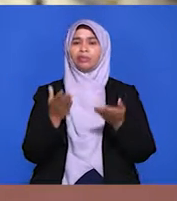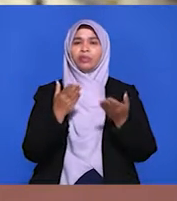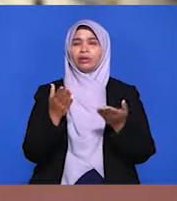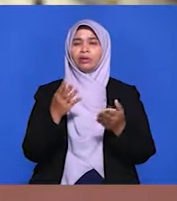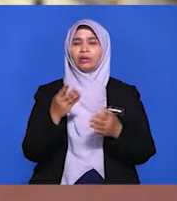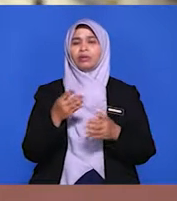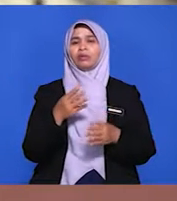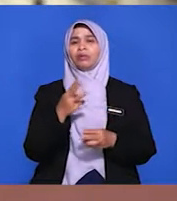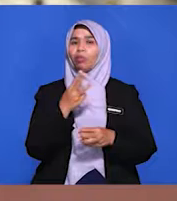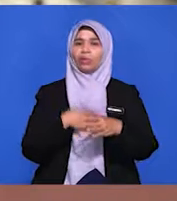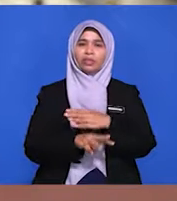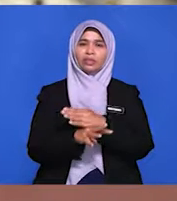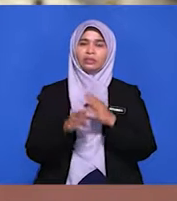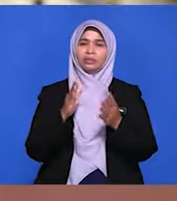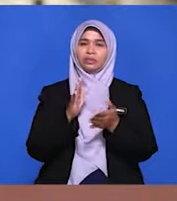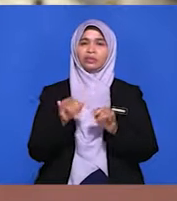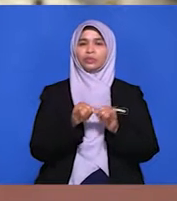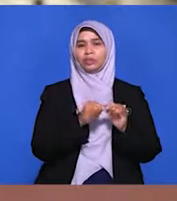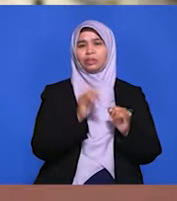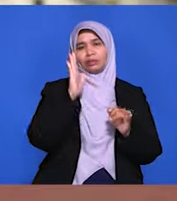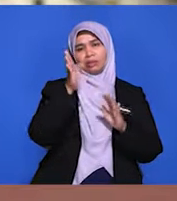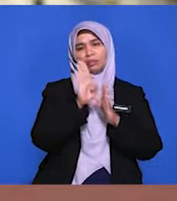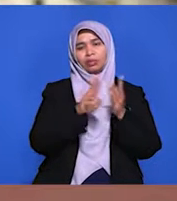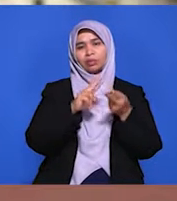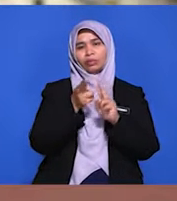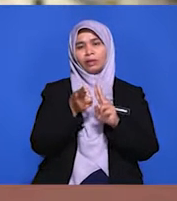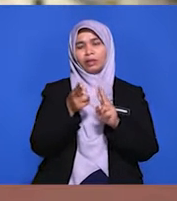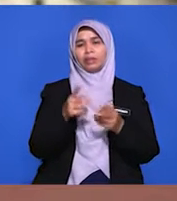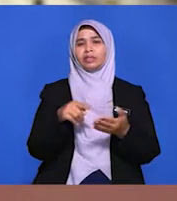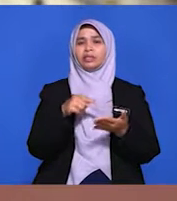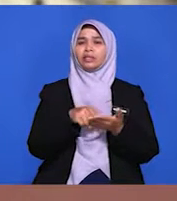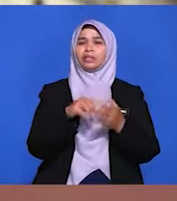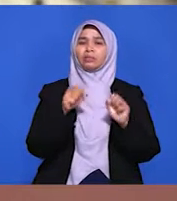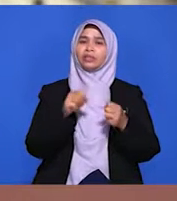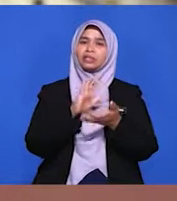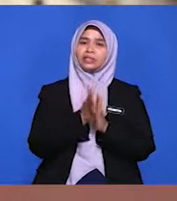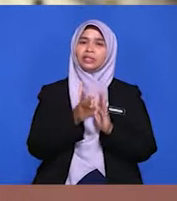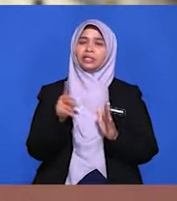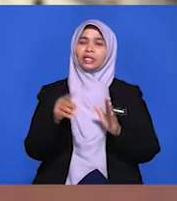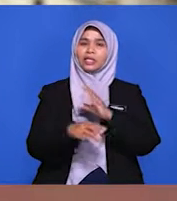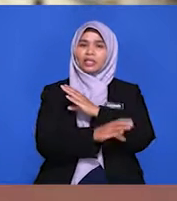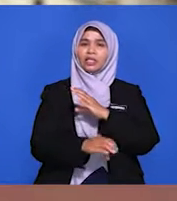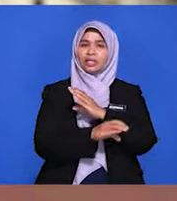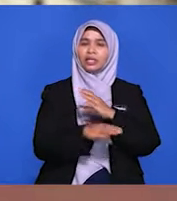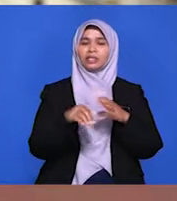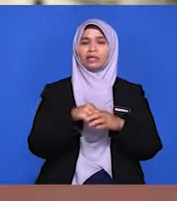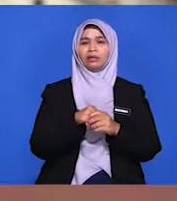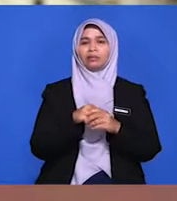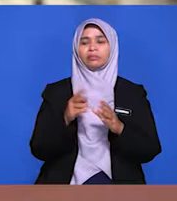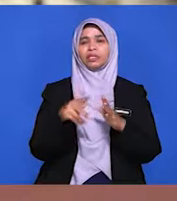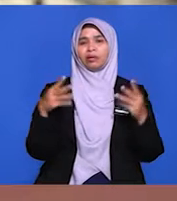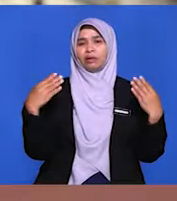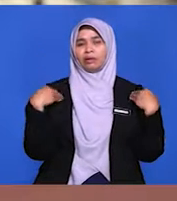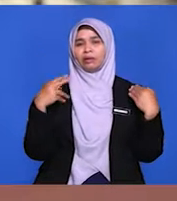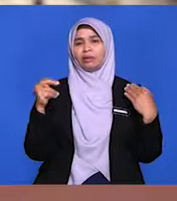wawasan dasar luar mereka turut berubah berbanding sebelumnya. Hal ini boleh menjadikan negara kita dalam keadaan yang